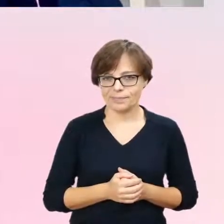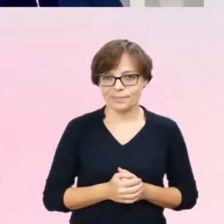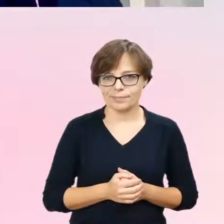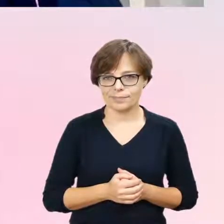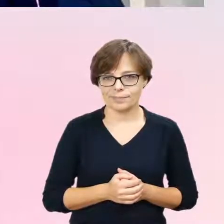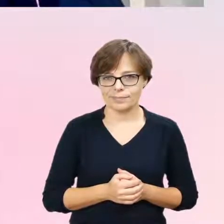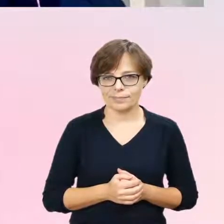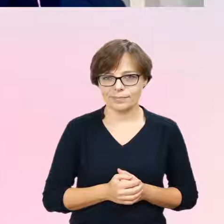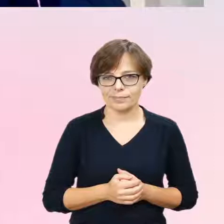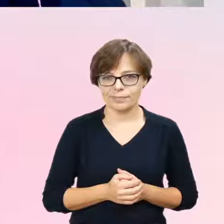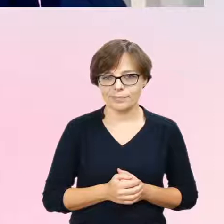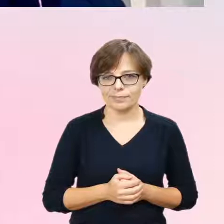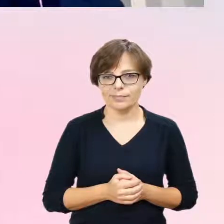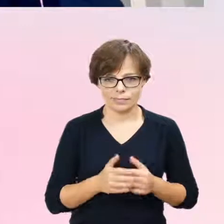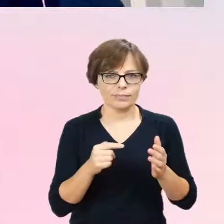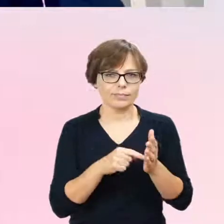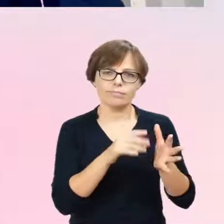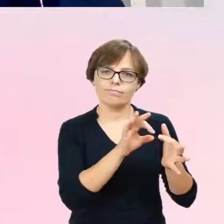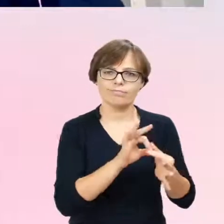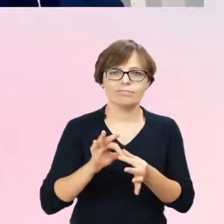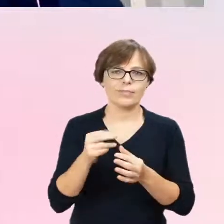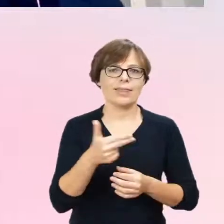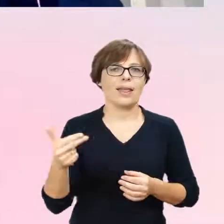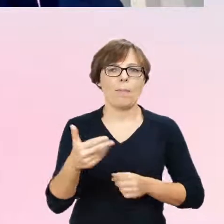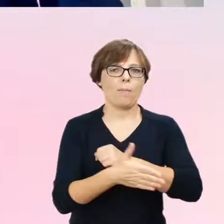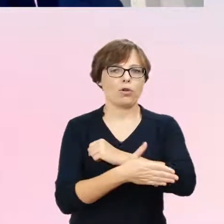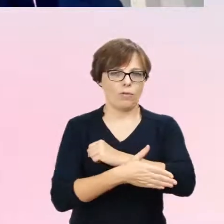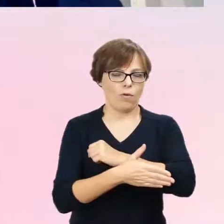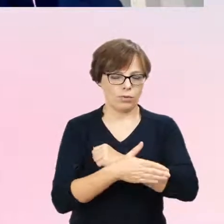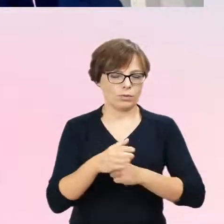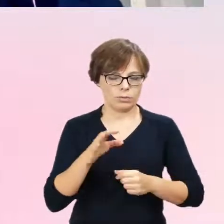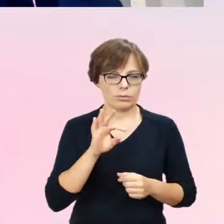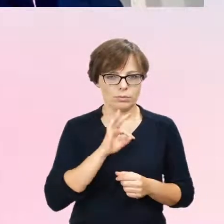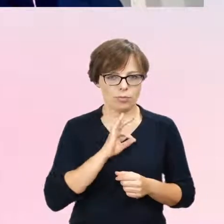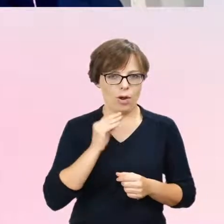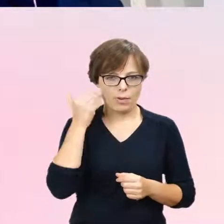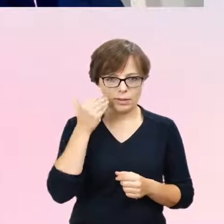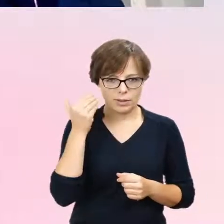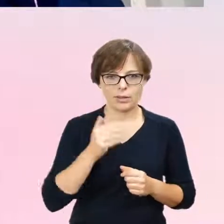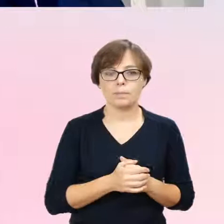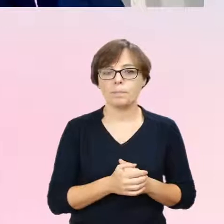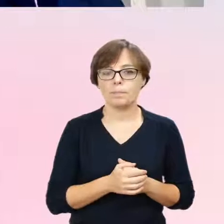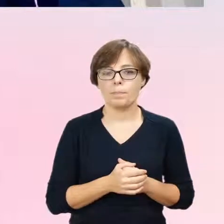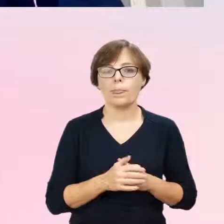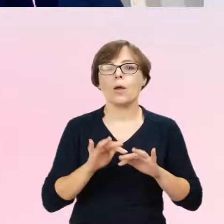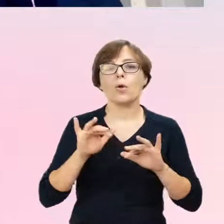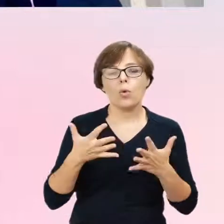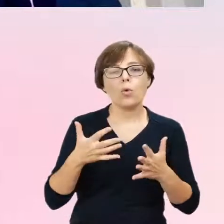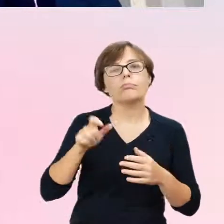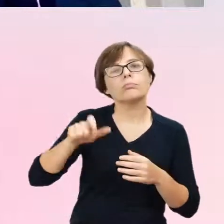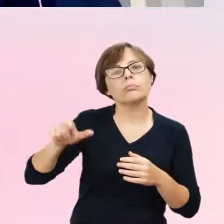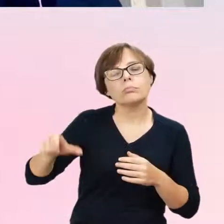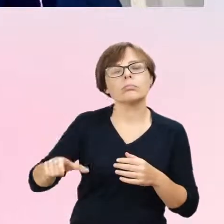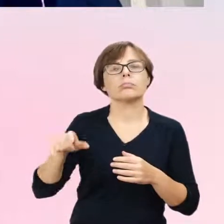jakby tego tematu podstawowego mojej prezentacji, tak, czyli rola profesjonalistów zdrowia psychicznego, też psychiatry,